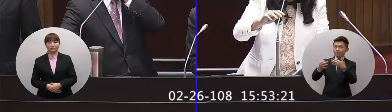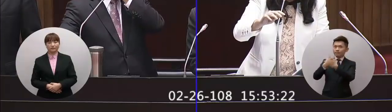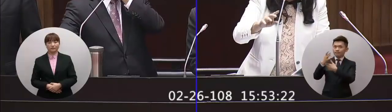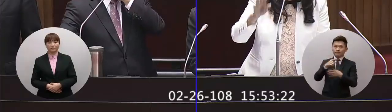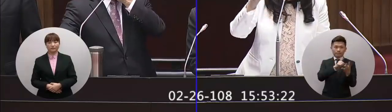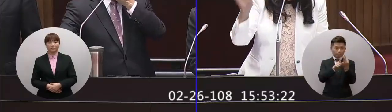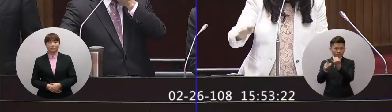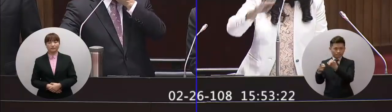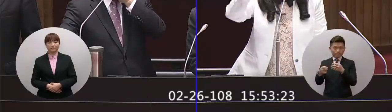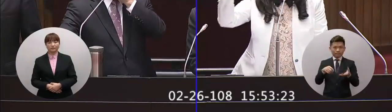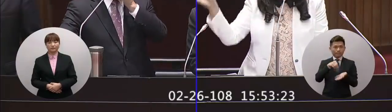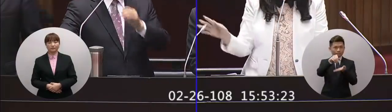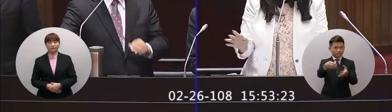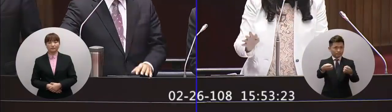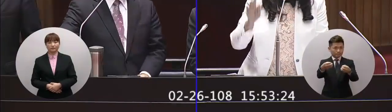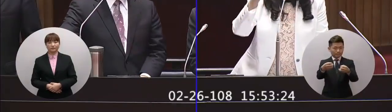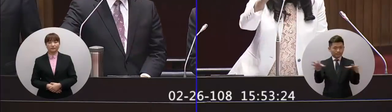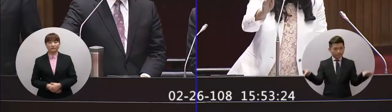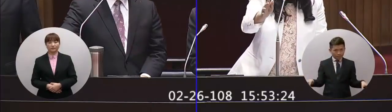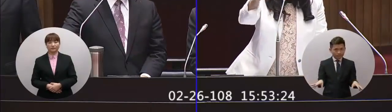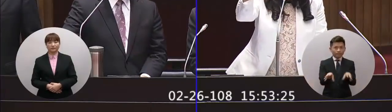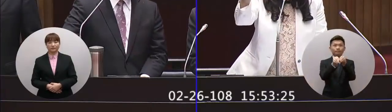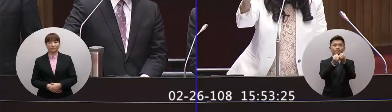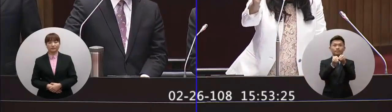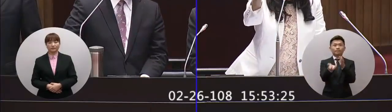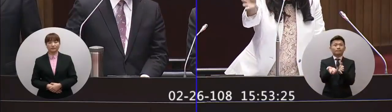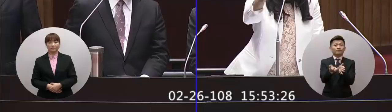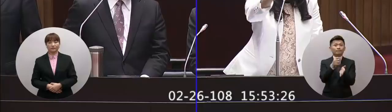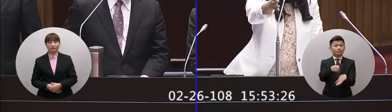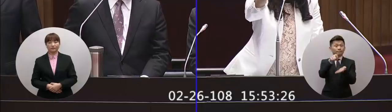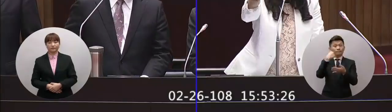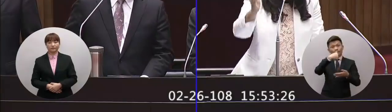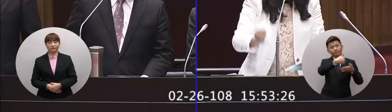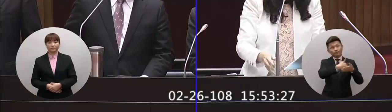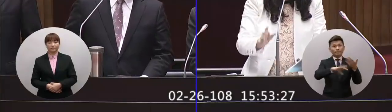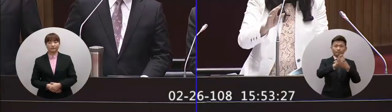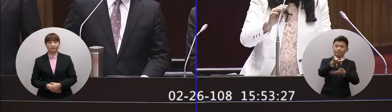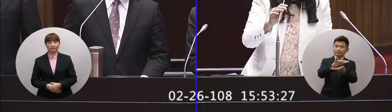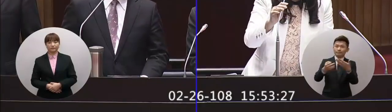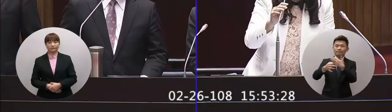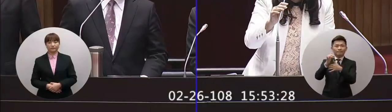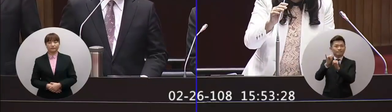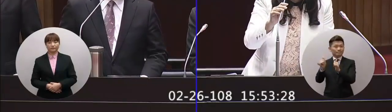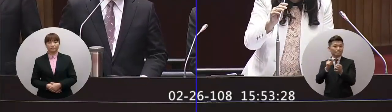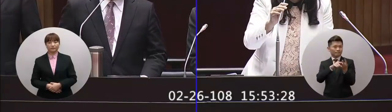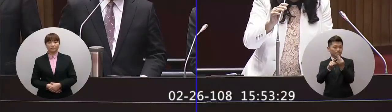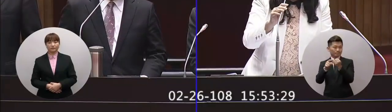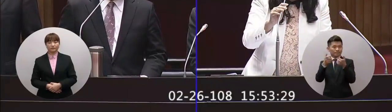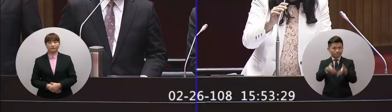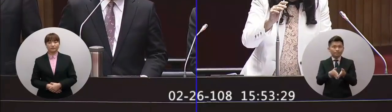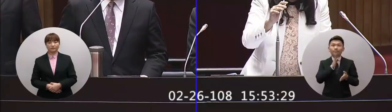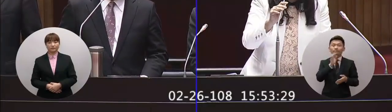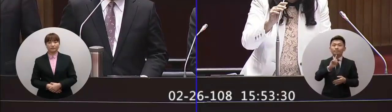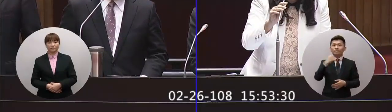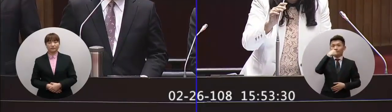跟大家討論這些歸咎起來剛剛我講的兩岸啦外交啦僑民很重要的是我們台灣